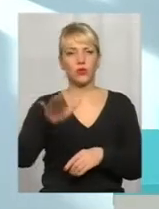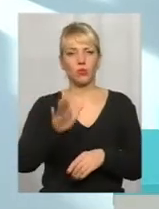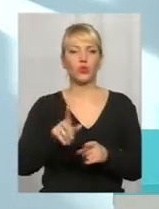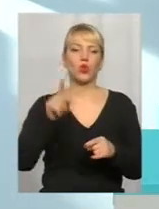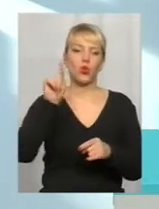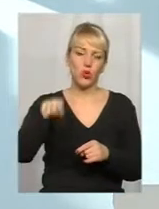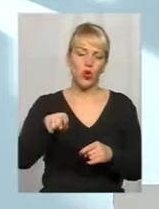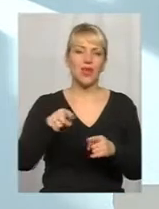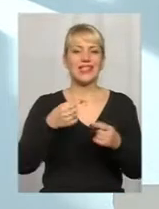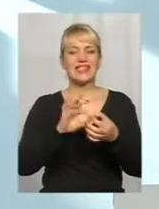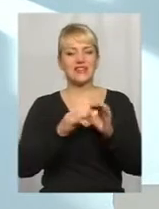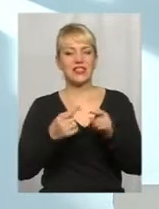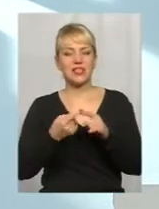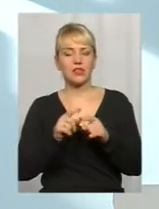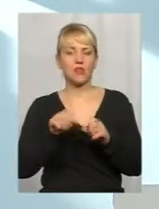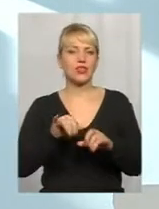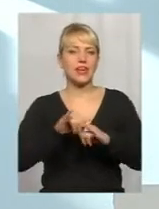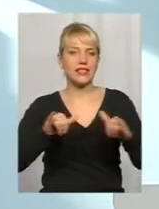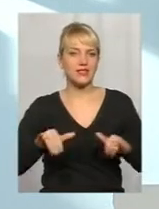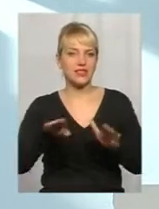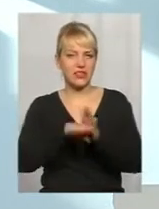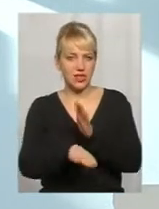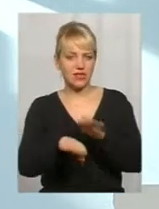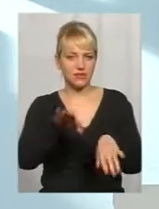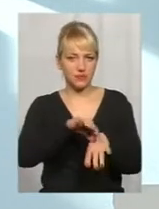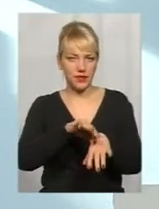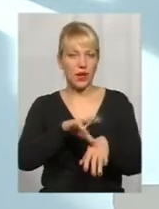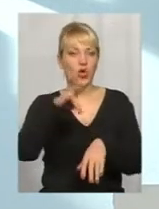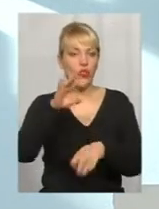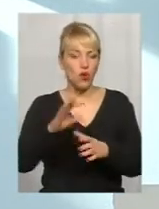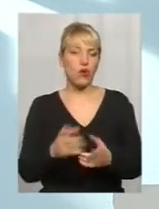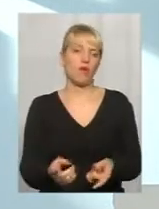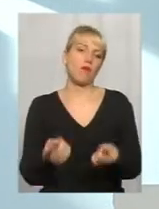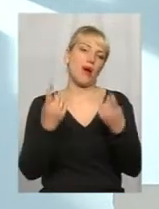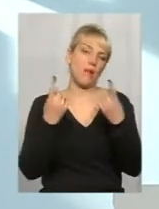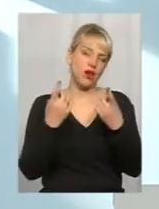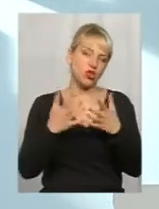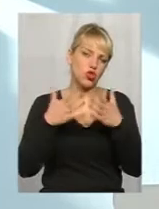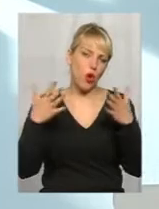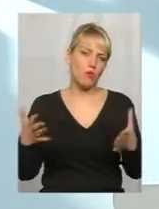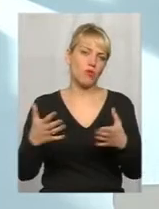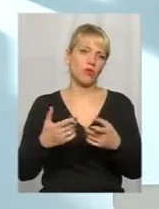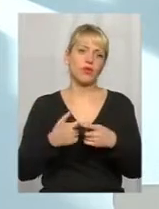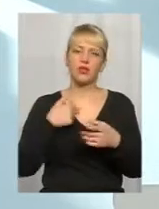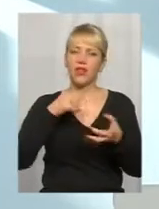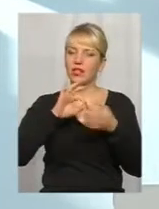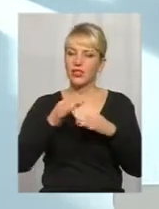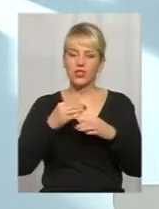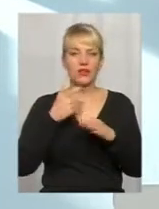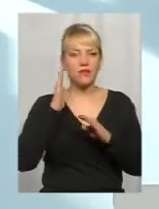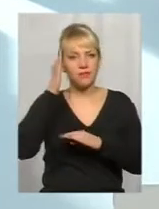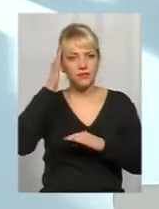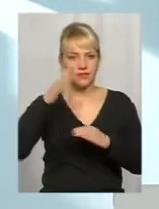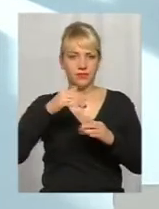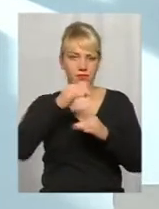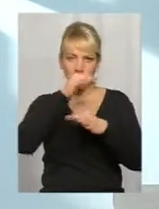-то и в связи с этим у него разовьется то-то. но вообще по большому счету осложнений вы предсказать никак не сможете. То есть,